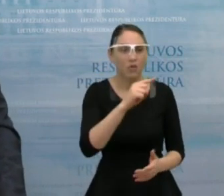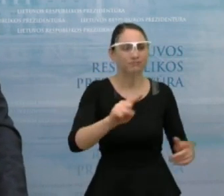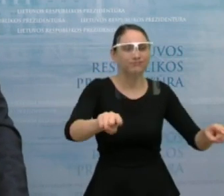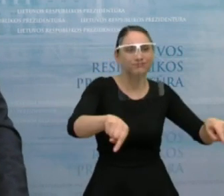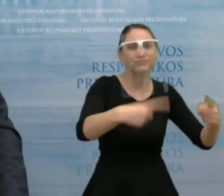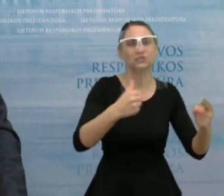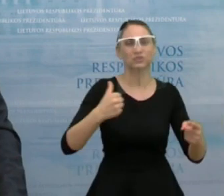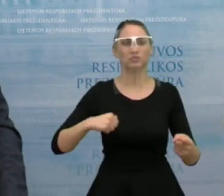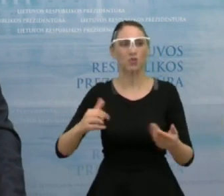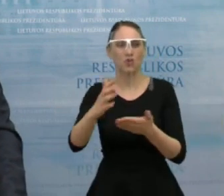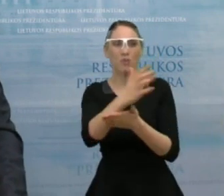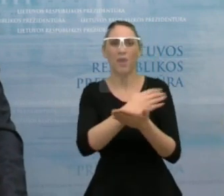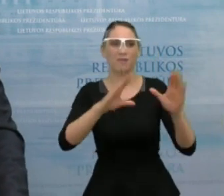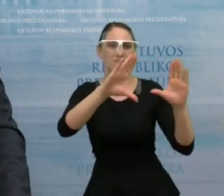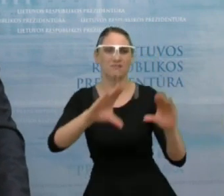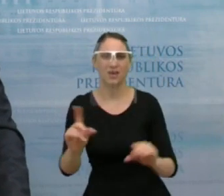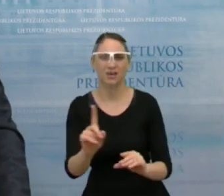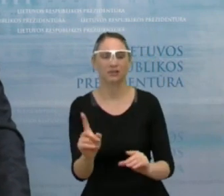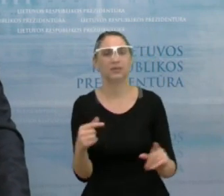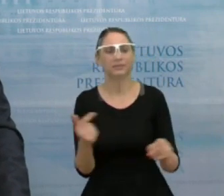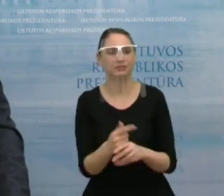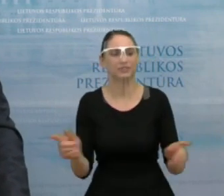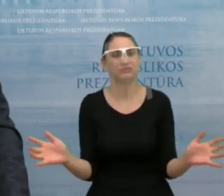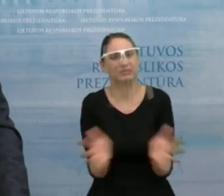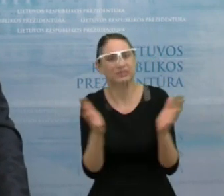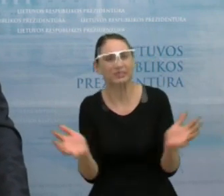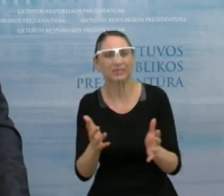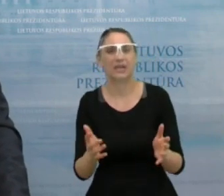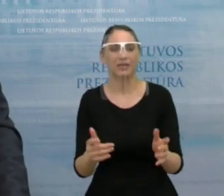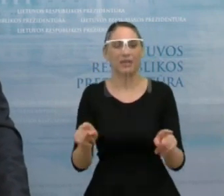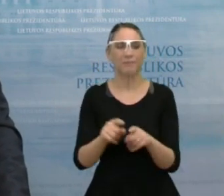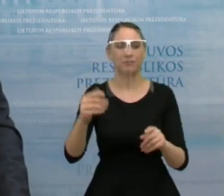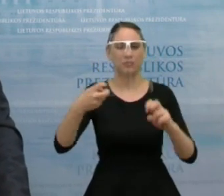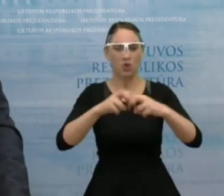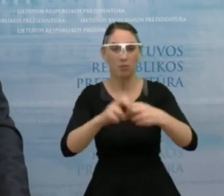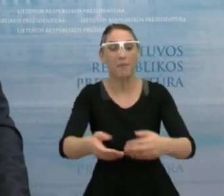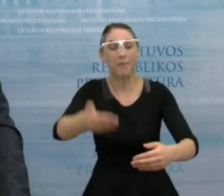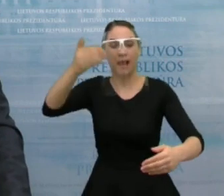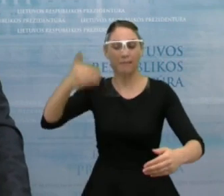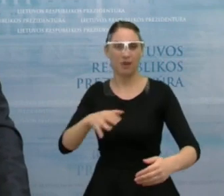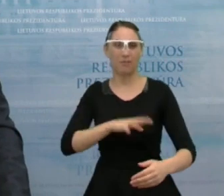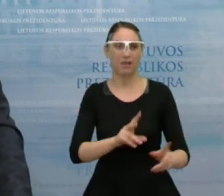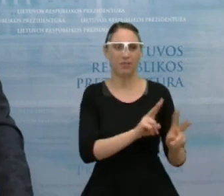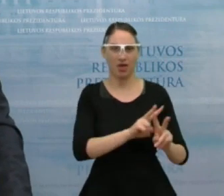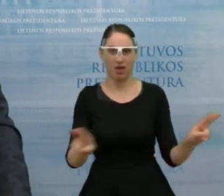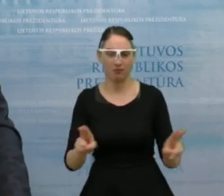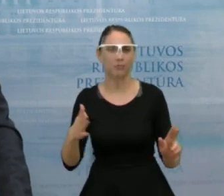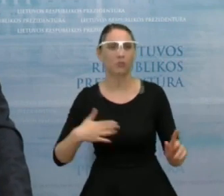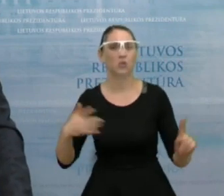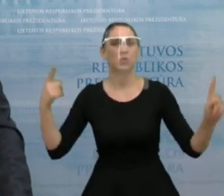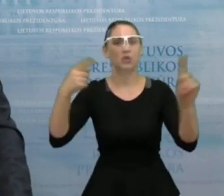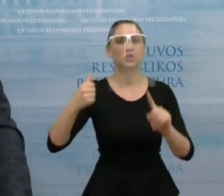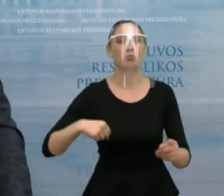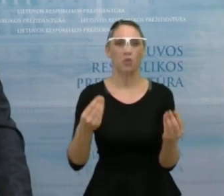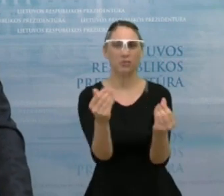jos nekristų ir atsistatytų, kaip galima grįžčiau į prieškrizinį lygį. Tai čia yra pagrindinis tikslas – išsaugoti žmonių